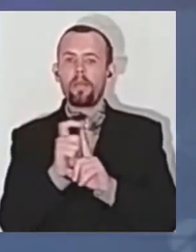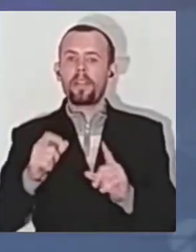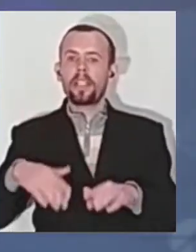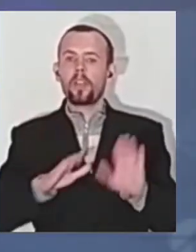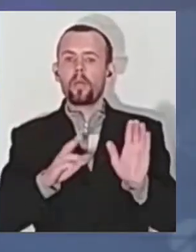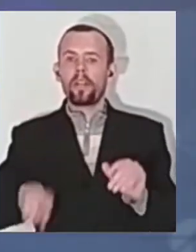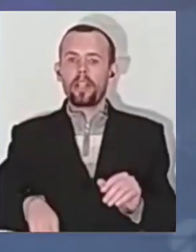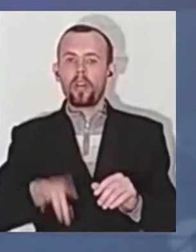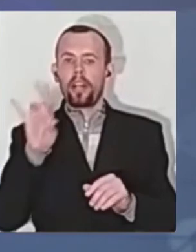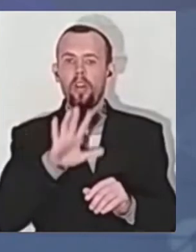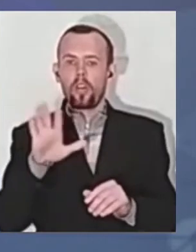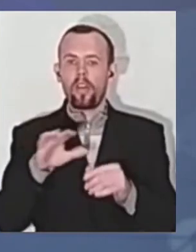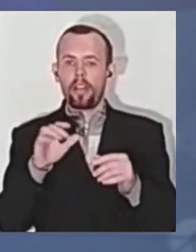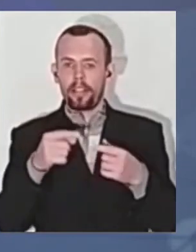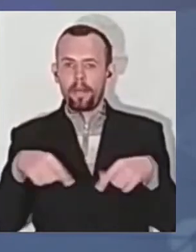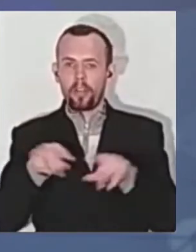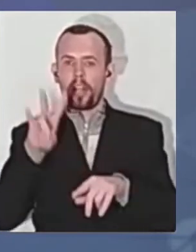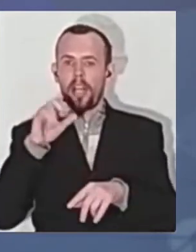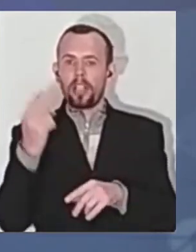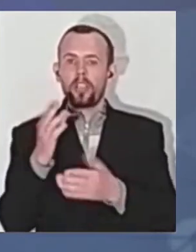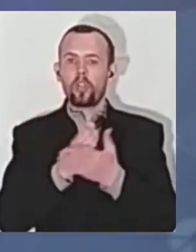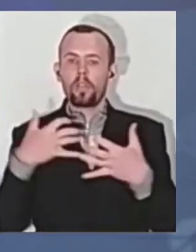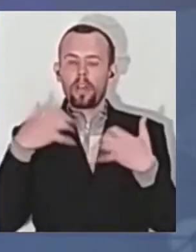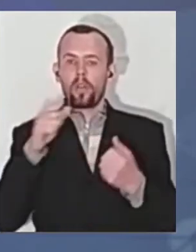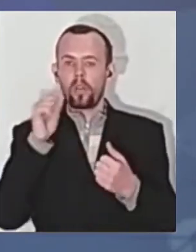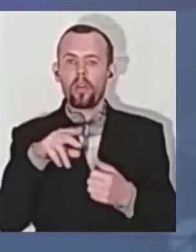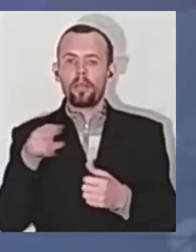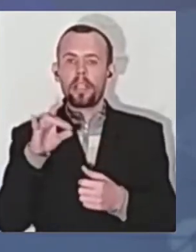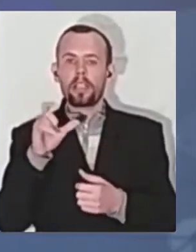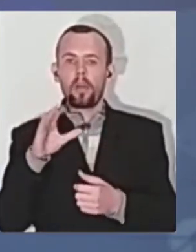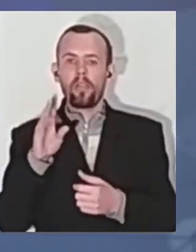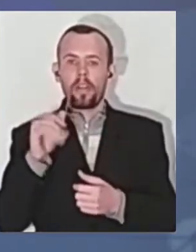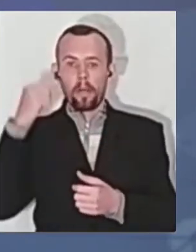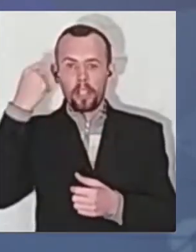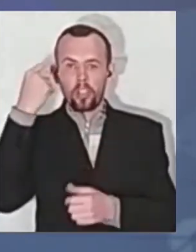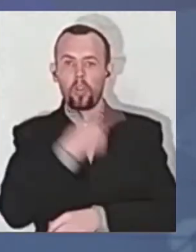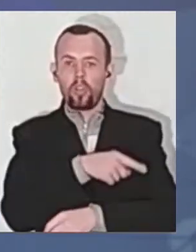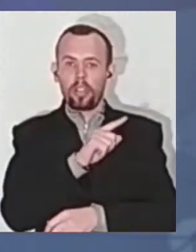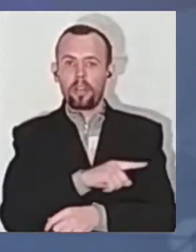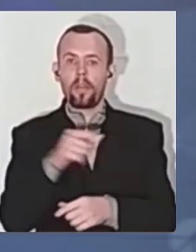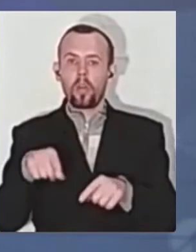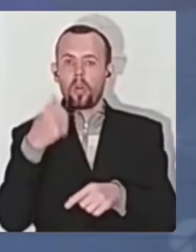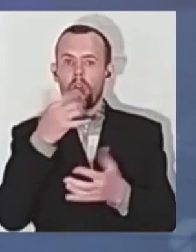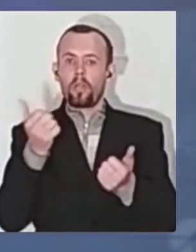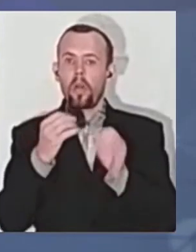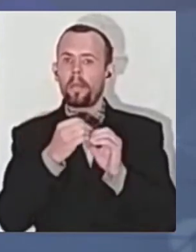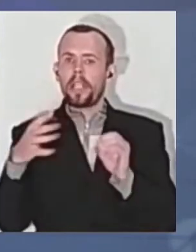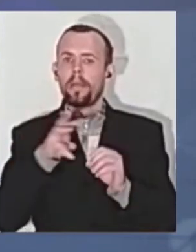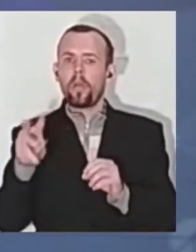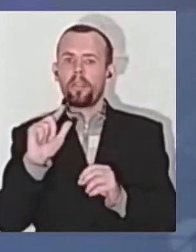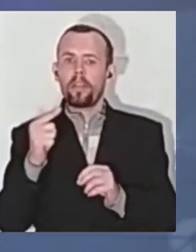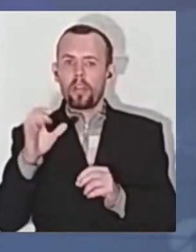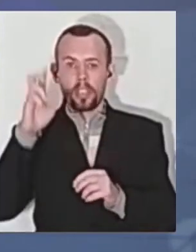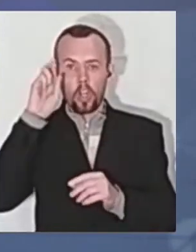регіонального департаменту Національної служби здоров'я України Дмитра Самофалова, психіатрична лікарня того року отримала 15 мільйонів гривень з державного